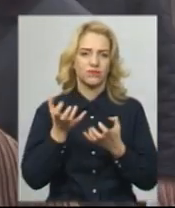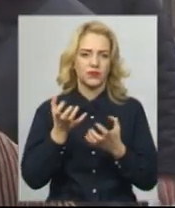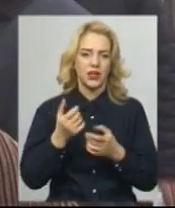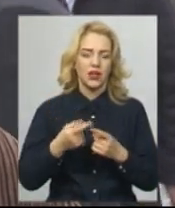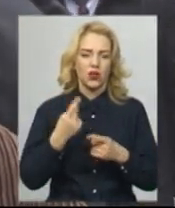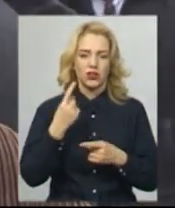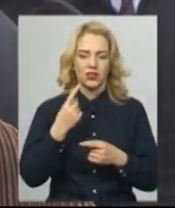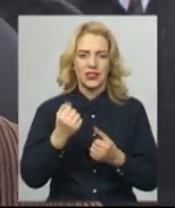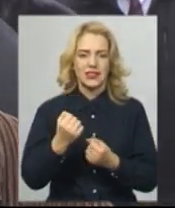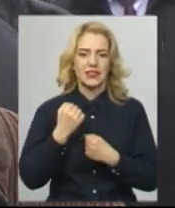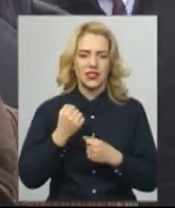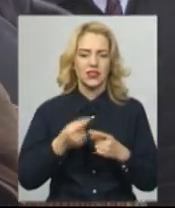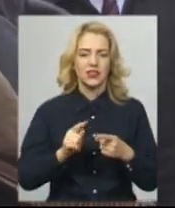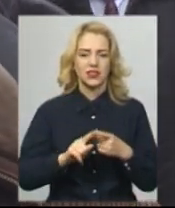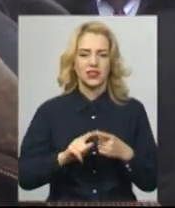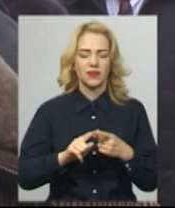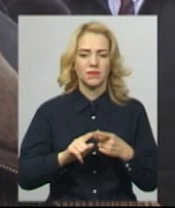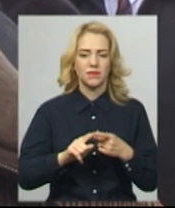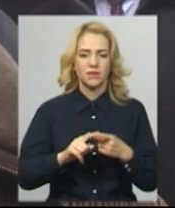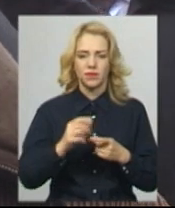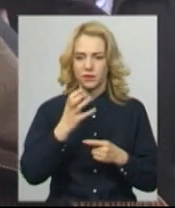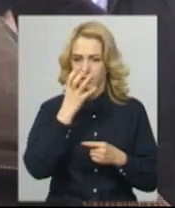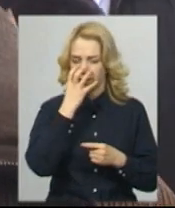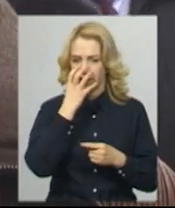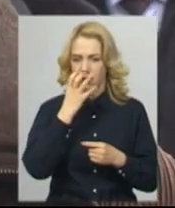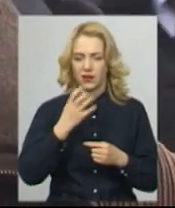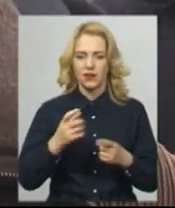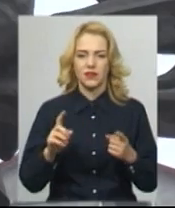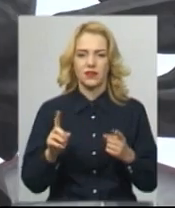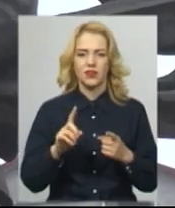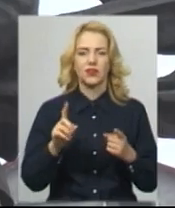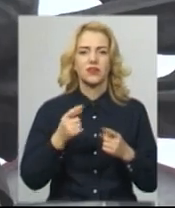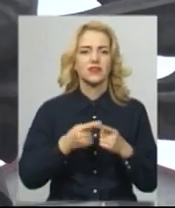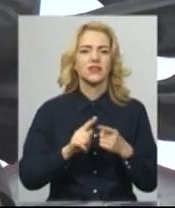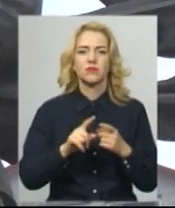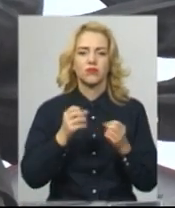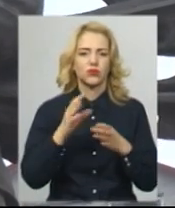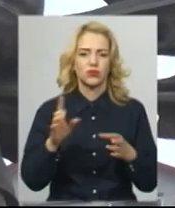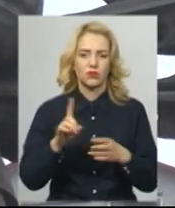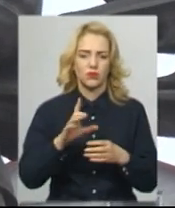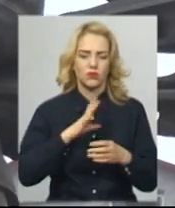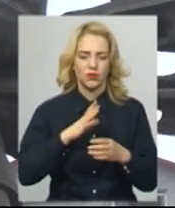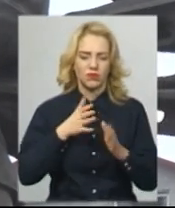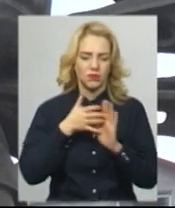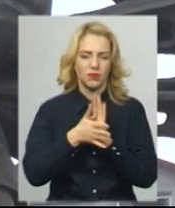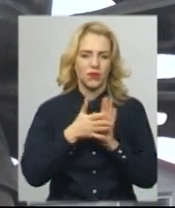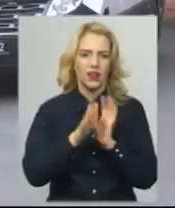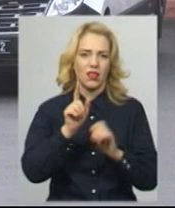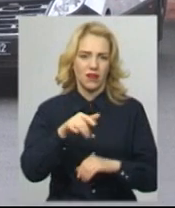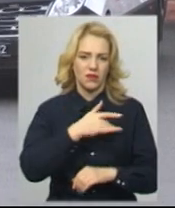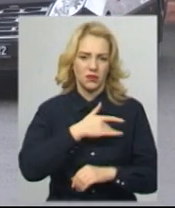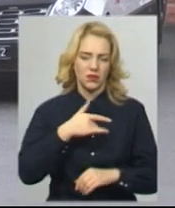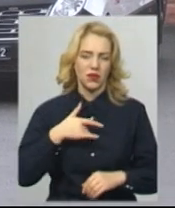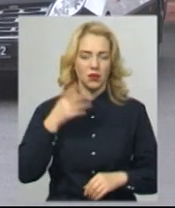був – ліпісток одягали, який пилюк убрав. Хмельничина однією з перших долучилася до ліквідації